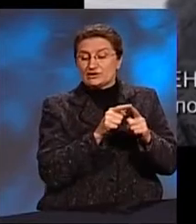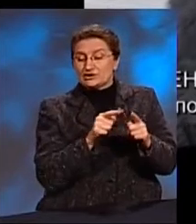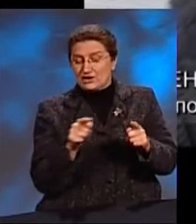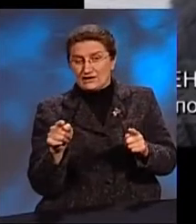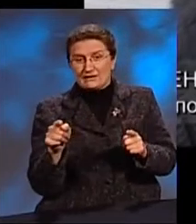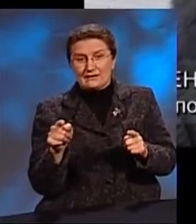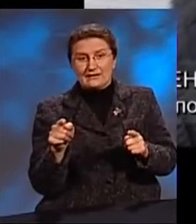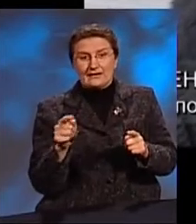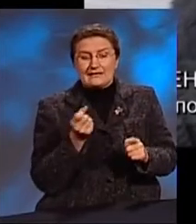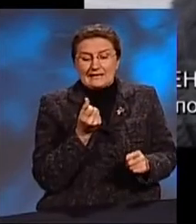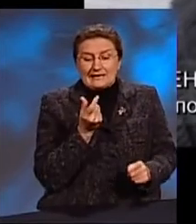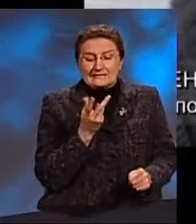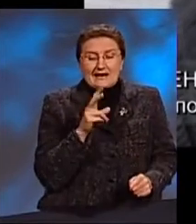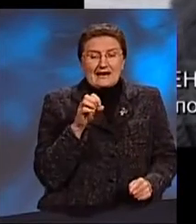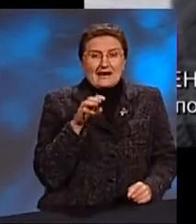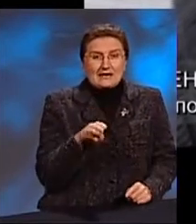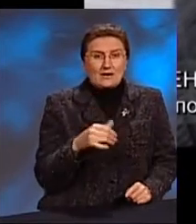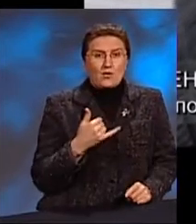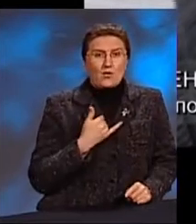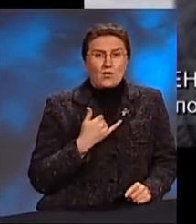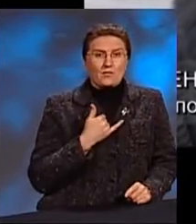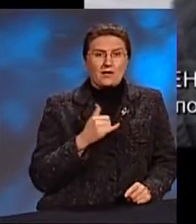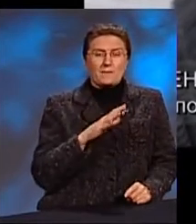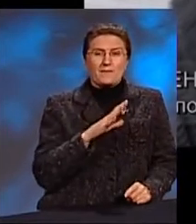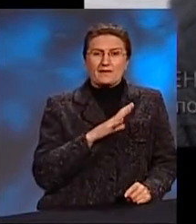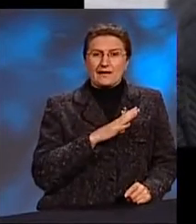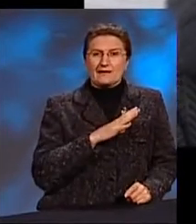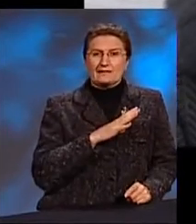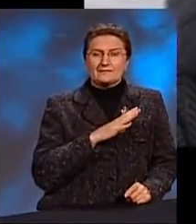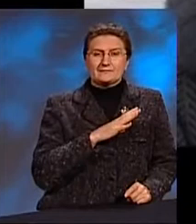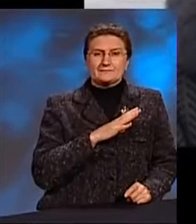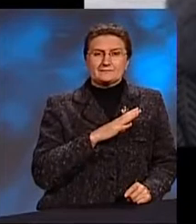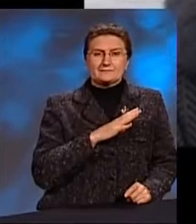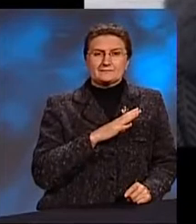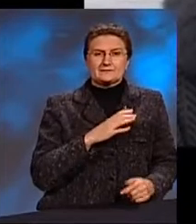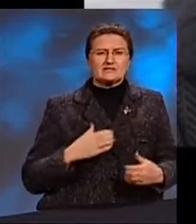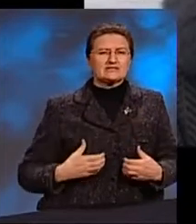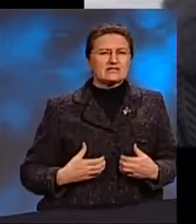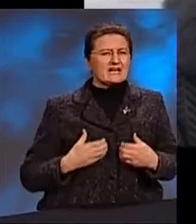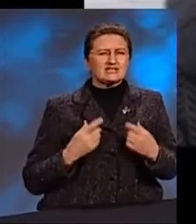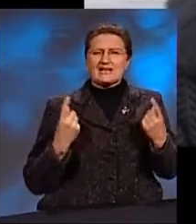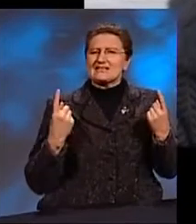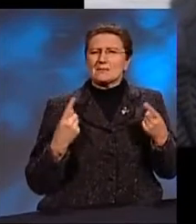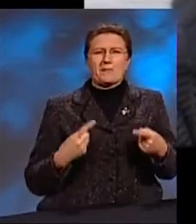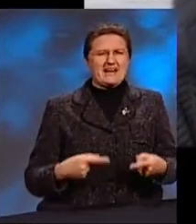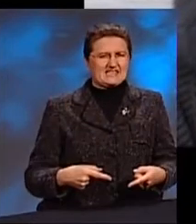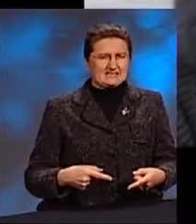нескольких лет у меня была страшная депрессия.